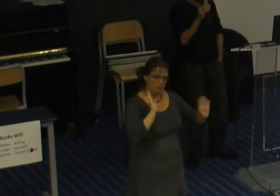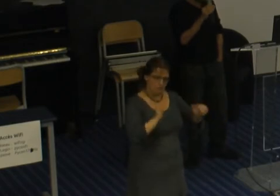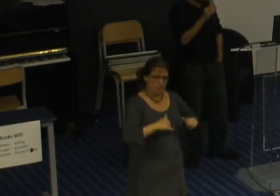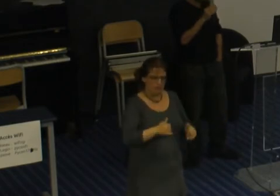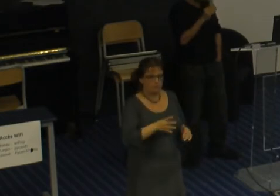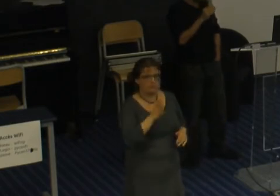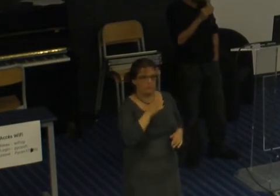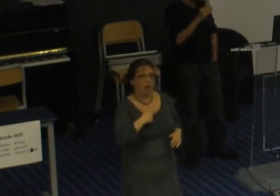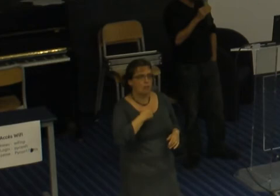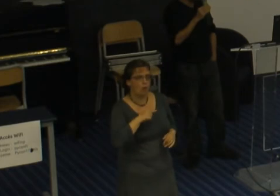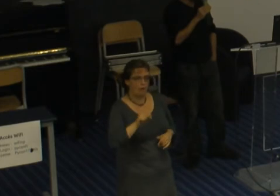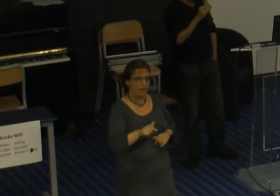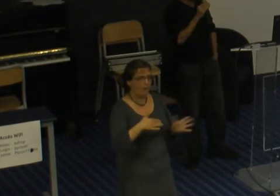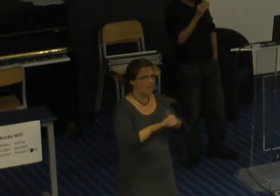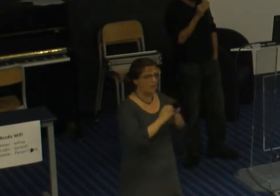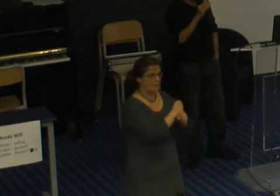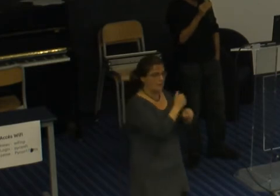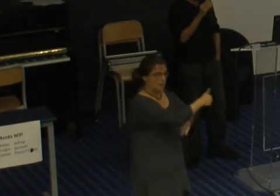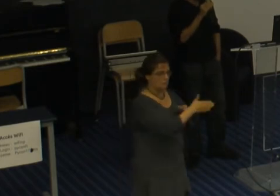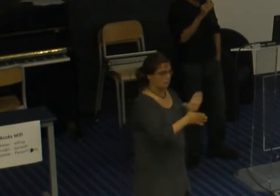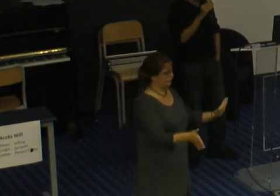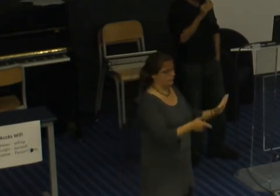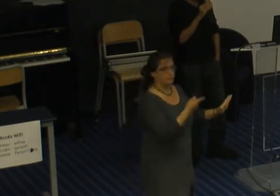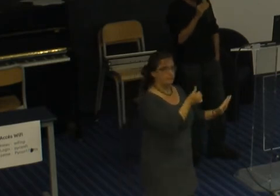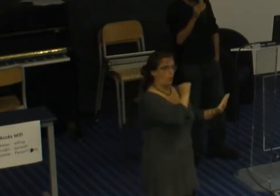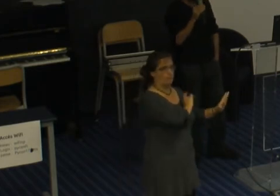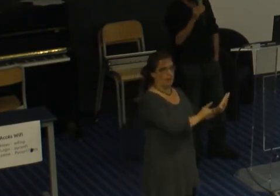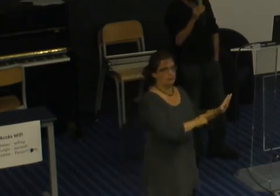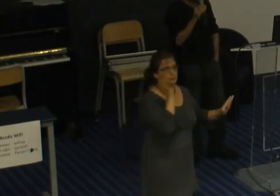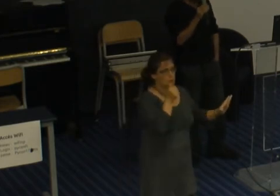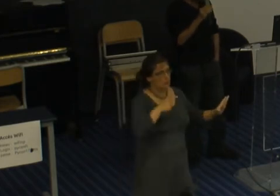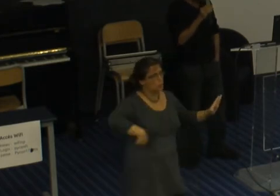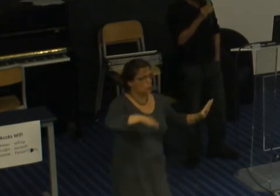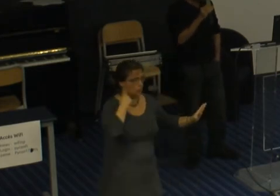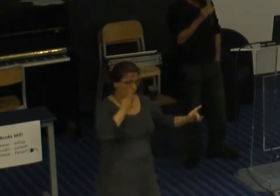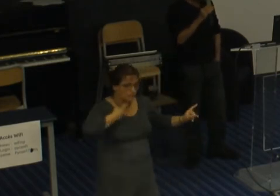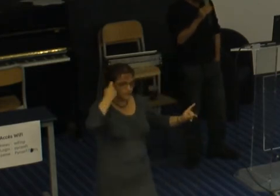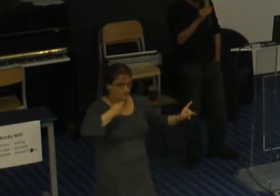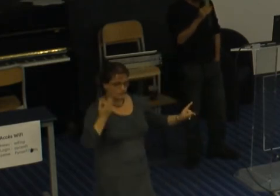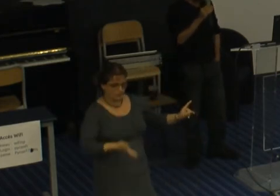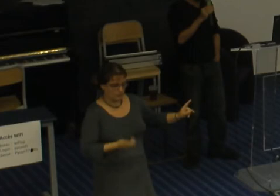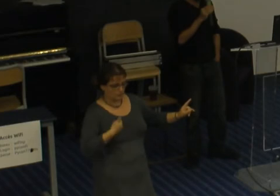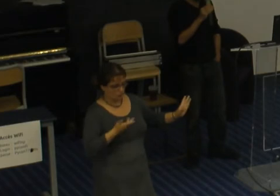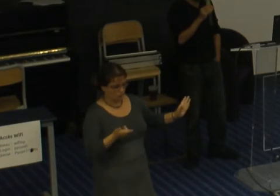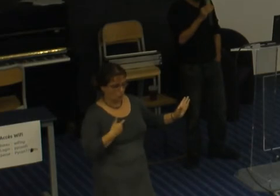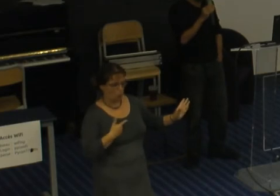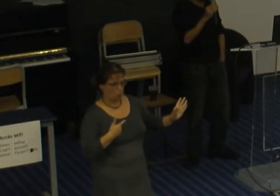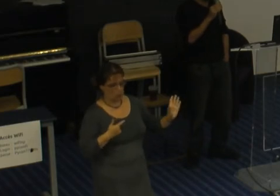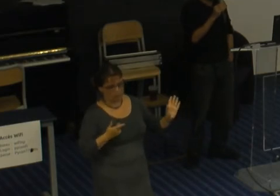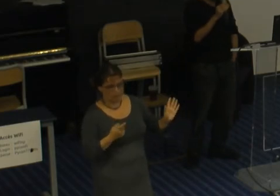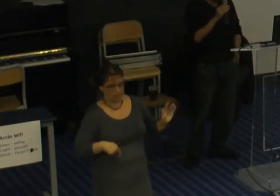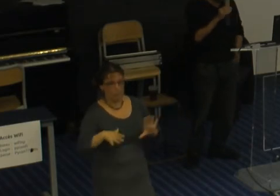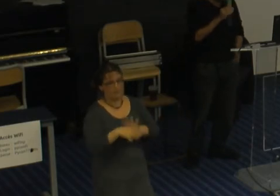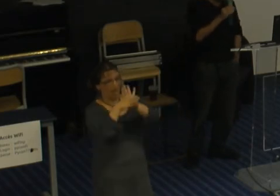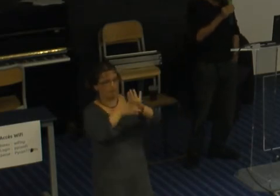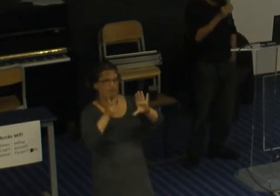et ainsi de suite donc pour peut-être se poser des questions est-ce que je fais le bon choix est-ce que je fais le mauvais choix essayez de trouver toujours le compromis qui met